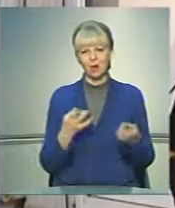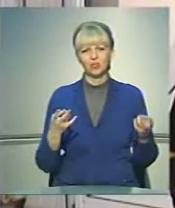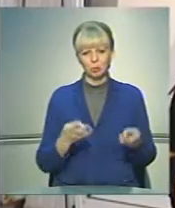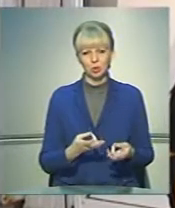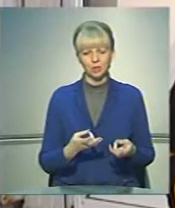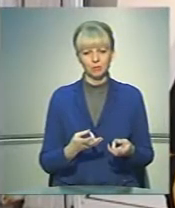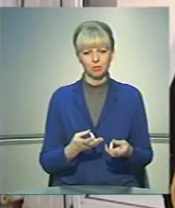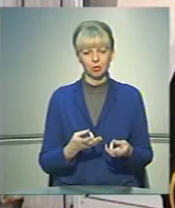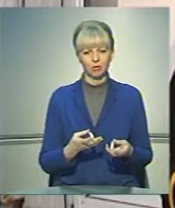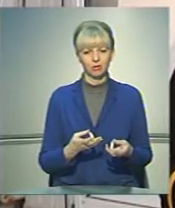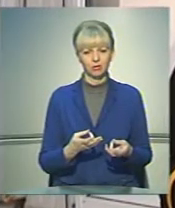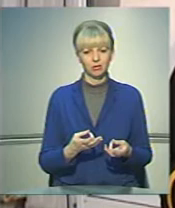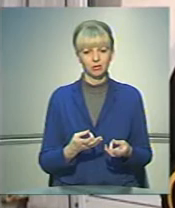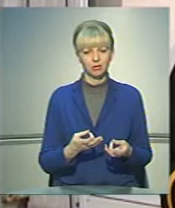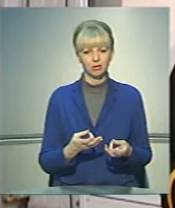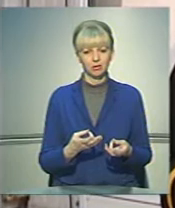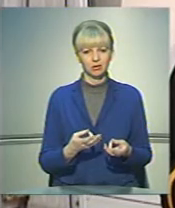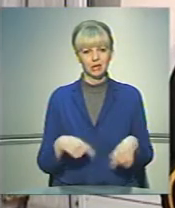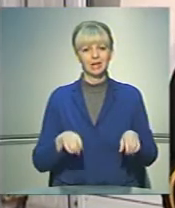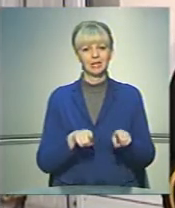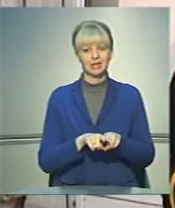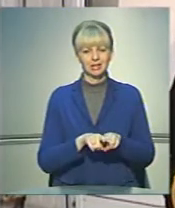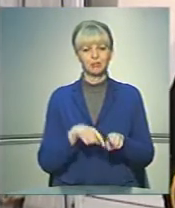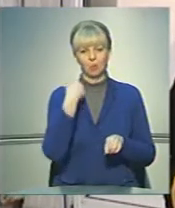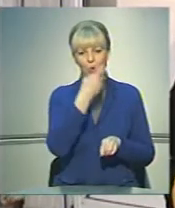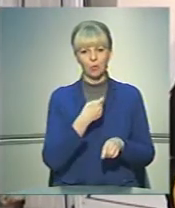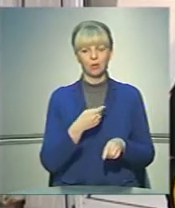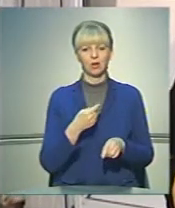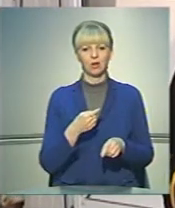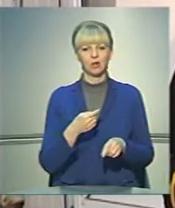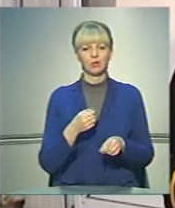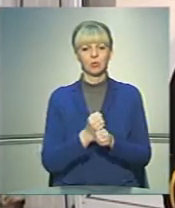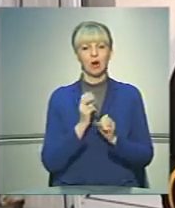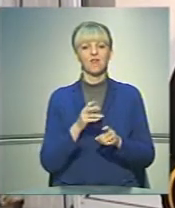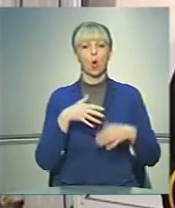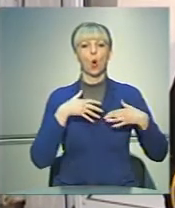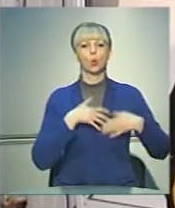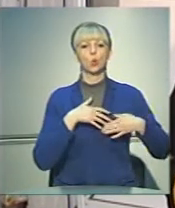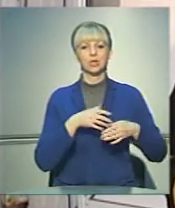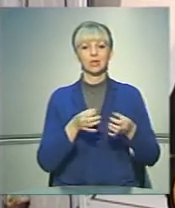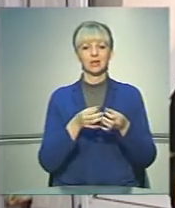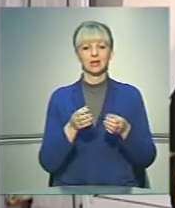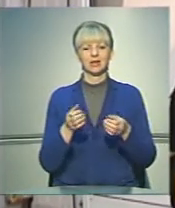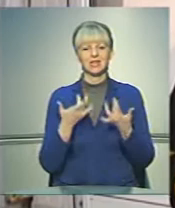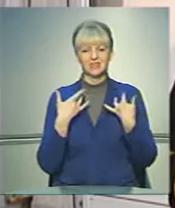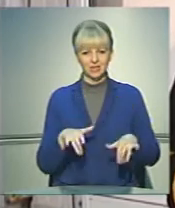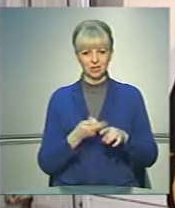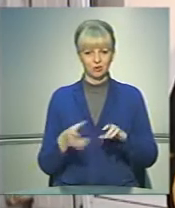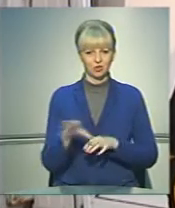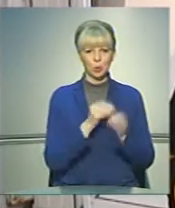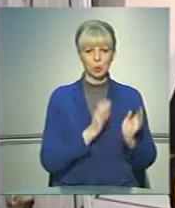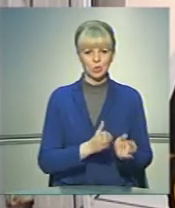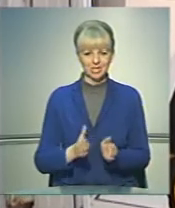потрібно таким самим чином поступити, як в Грузії. Звільнити цю систему, цих